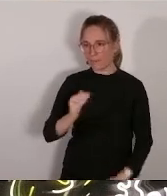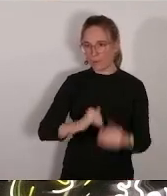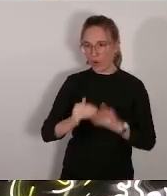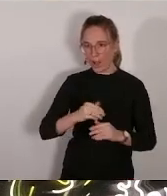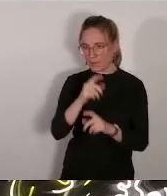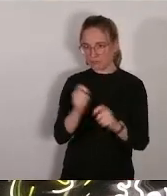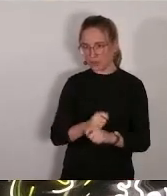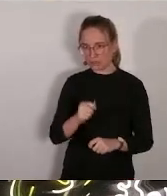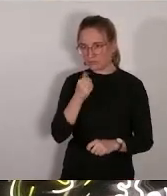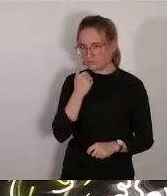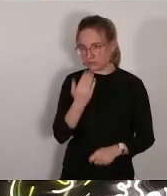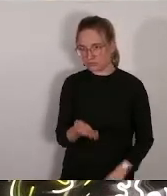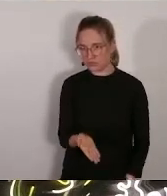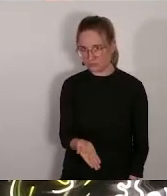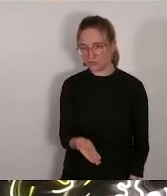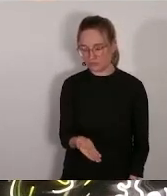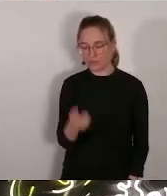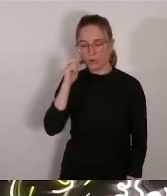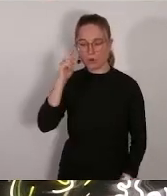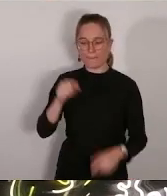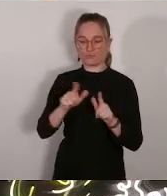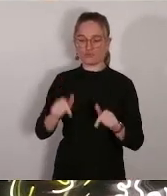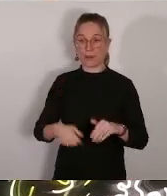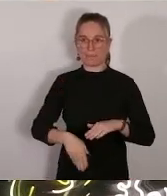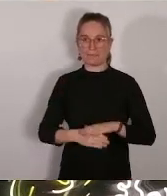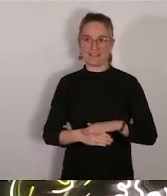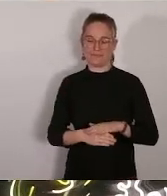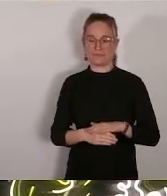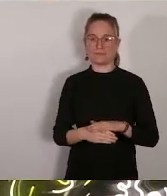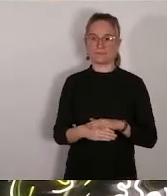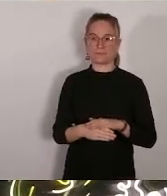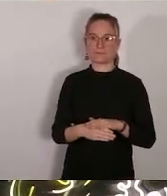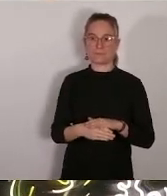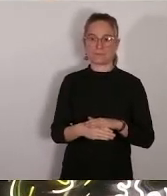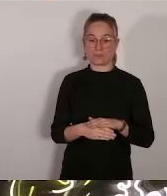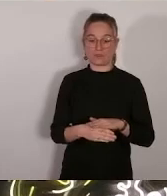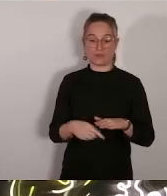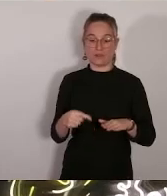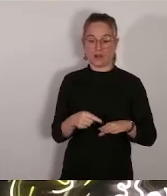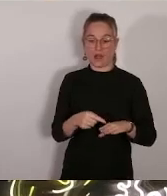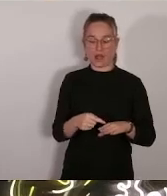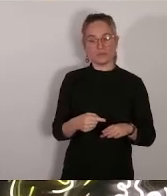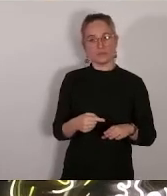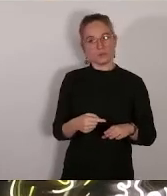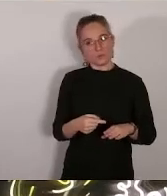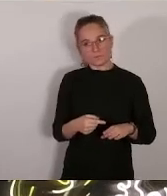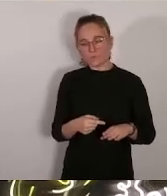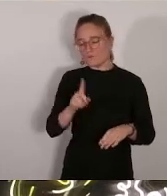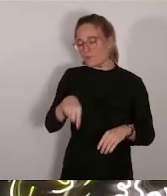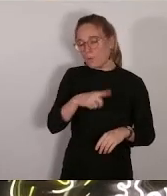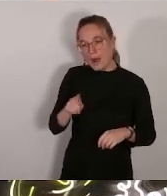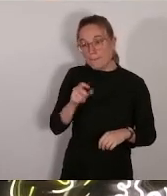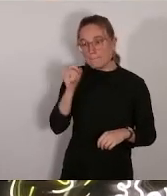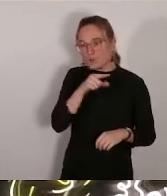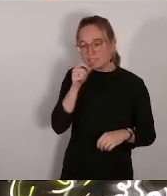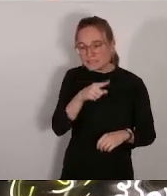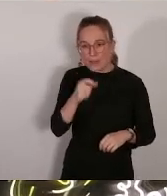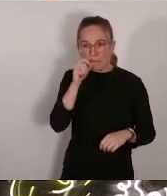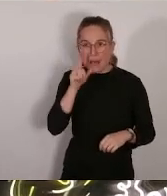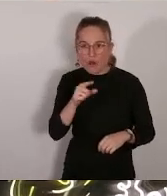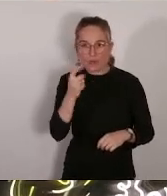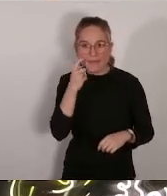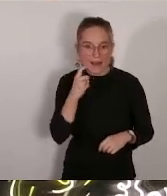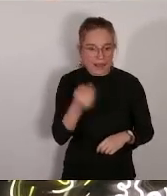finances dans le document du budget primitif il ne faut pas mentir aux parents d'élèves aux familles malgré les belles promesses d'un printemps